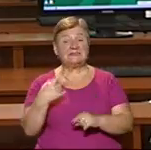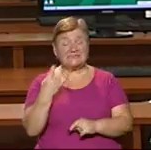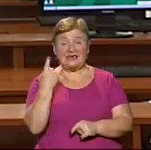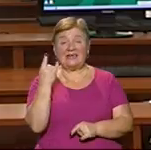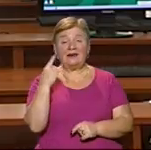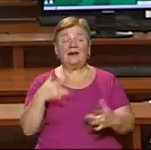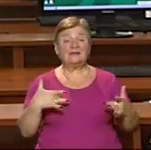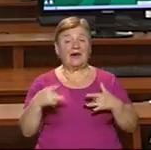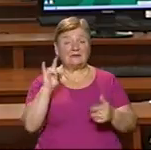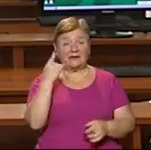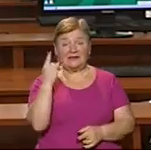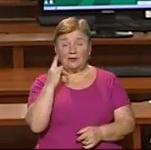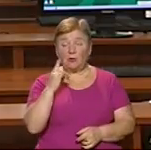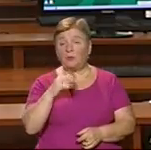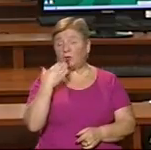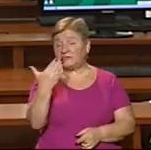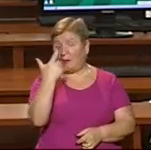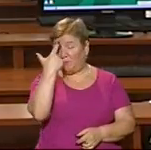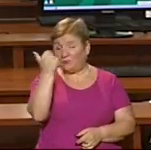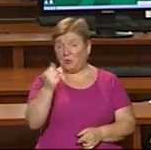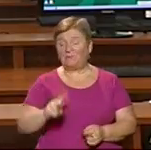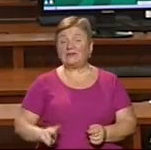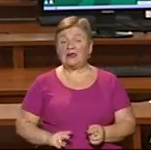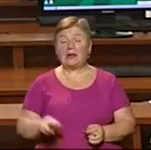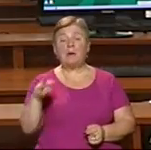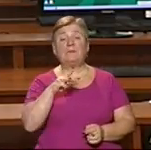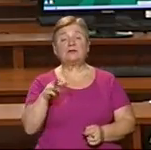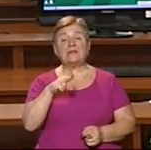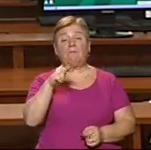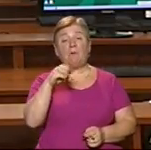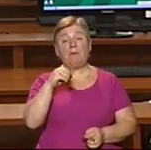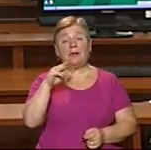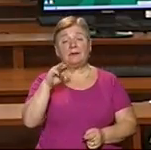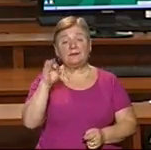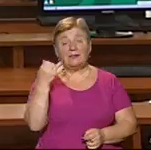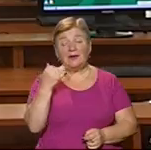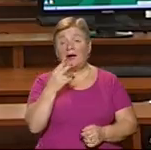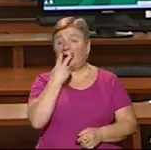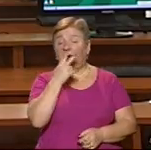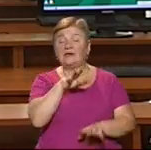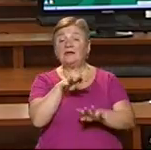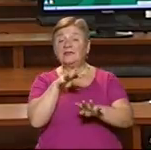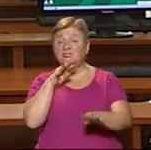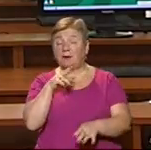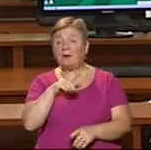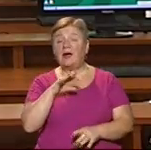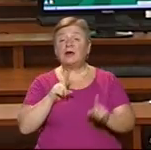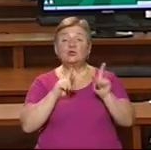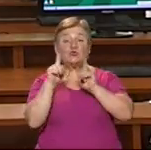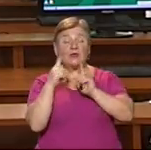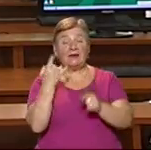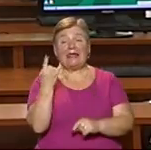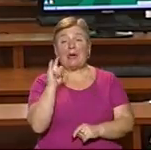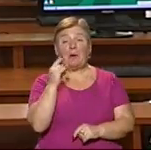«Ляльок Бавка» Про це повідомив директор, художній керівник закладу Мирослав Потій Глядачам покажуть прем'єру вистави «Зоряний Малюк»